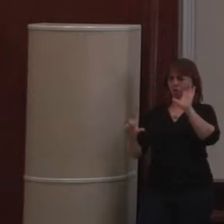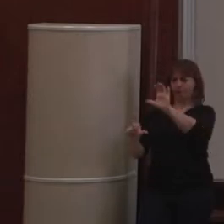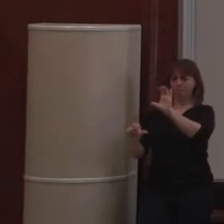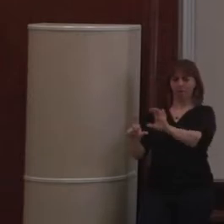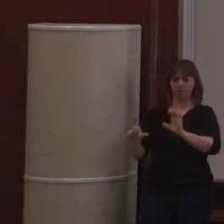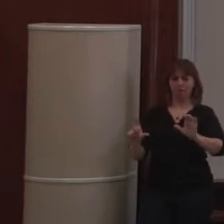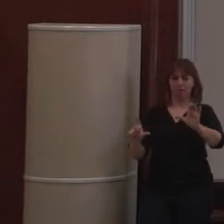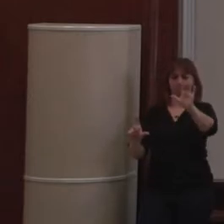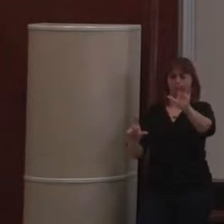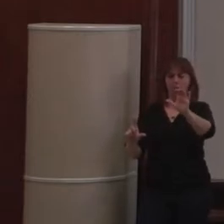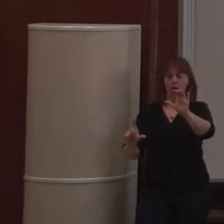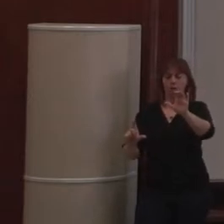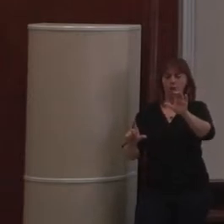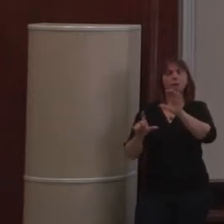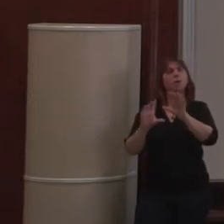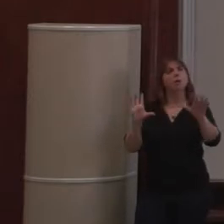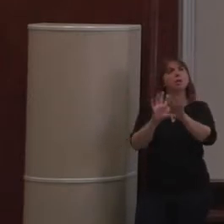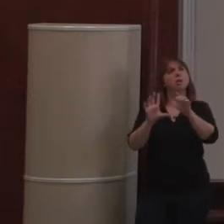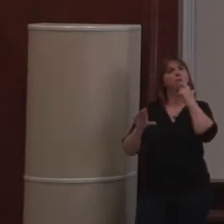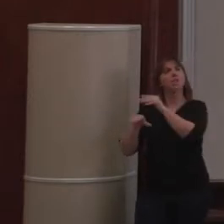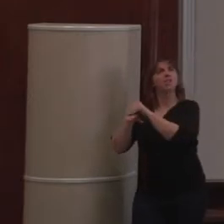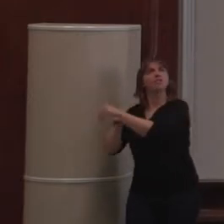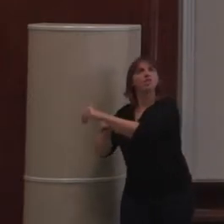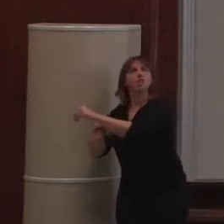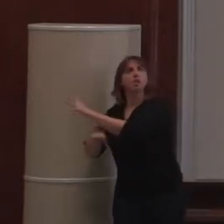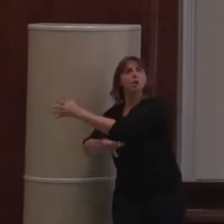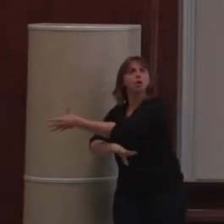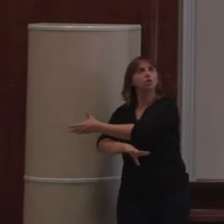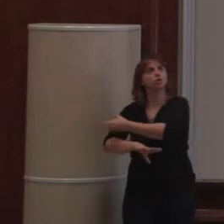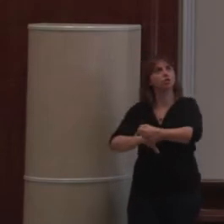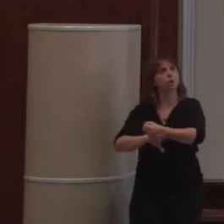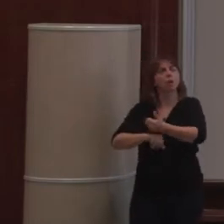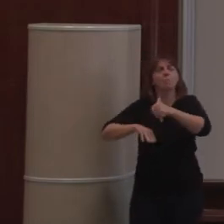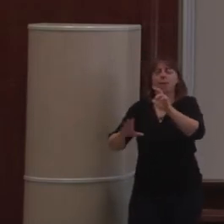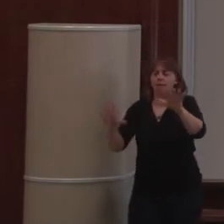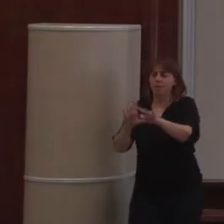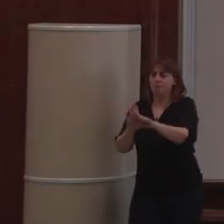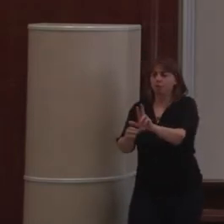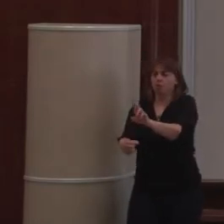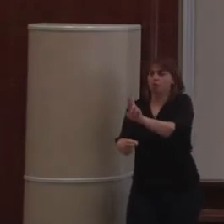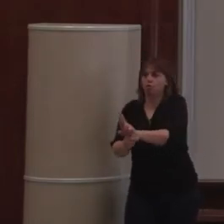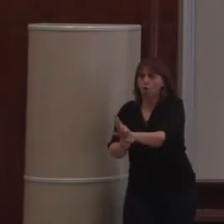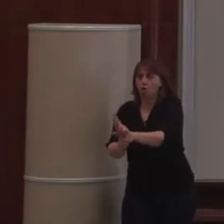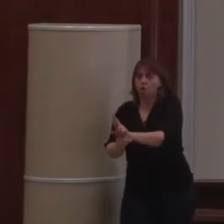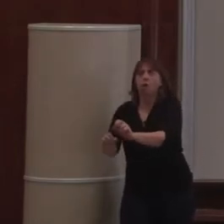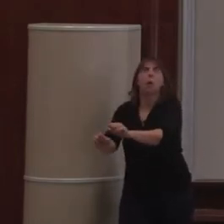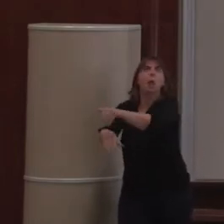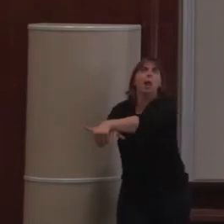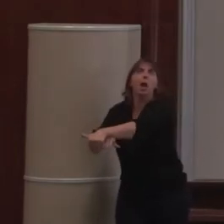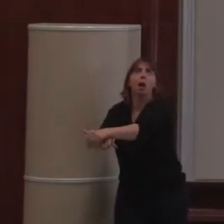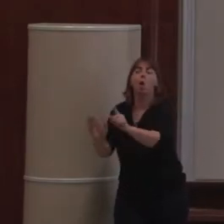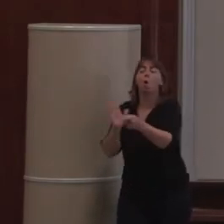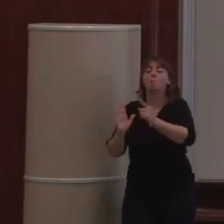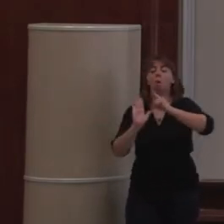Alors, ce n pas difficile. Je stocke un fichier pour mettre l'image. Ah oui, alors, sauf que l'image, une fois que je l'ai stockée, il faut que je puisse l'afficher en petite vignette, quand je